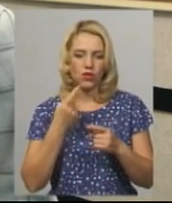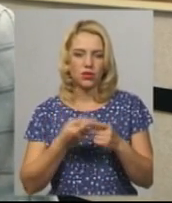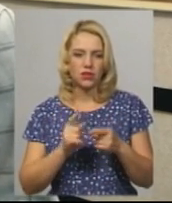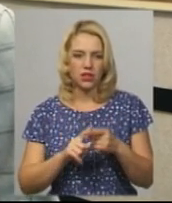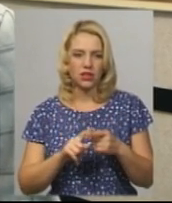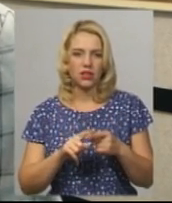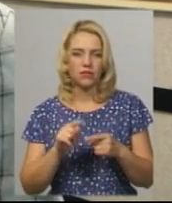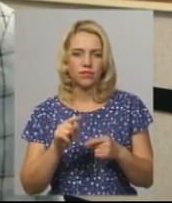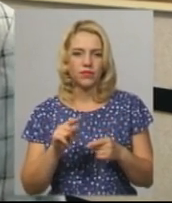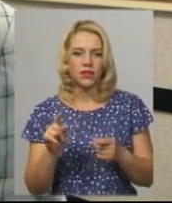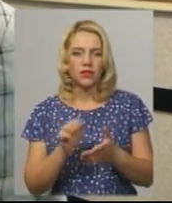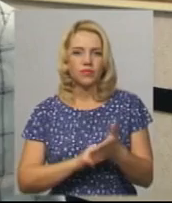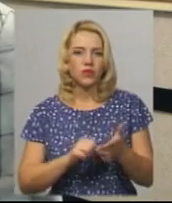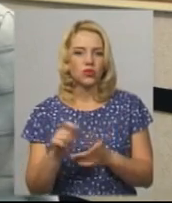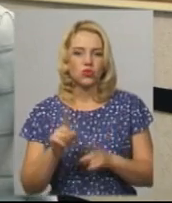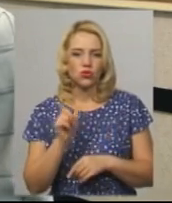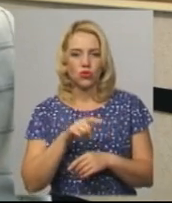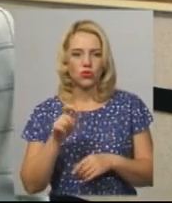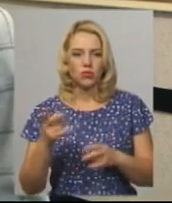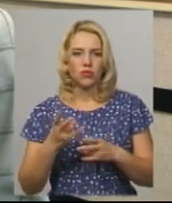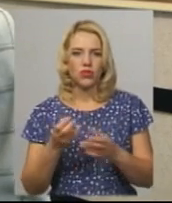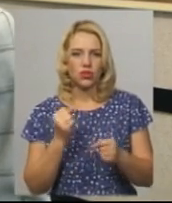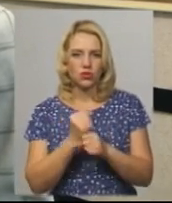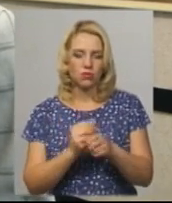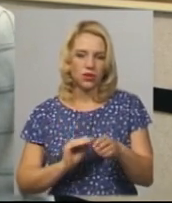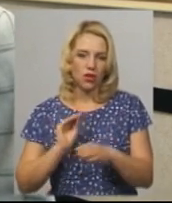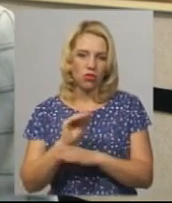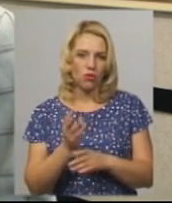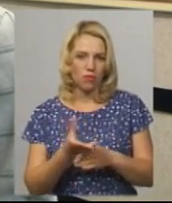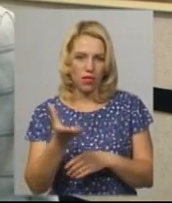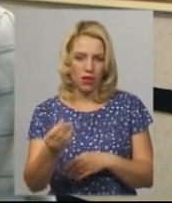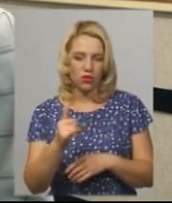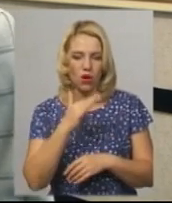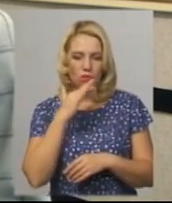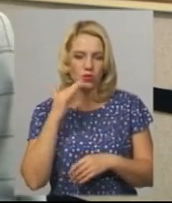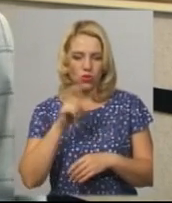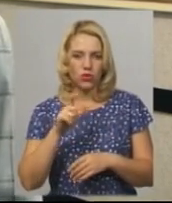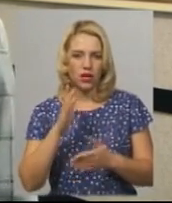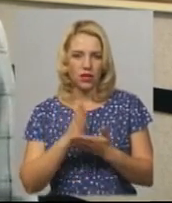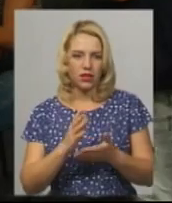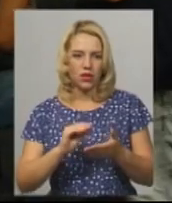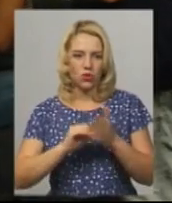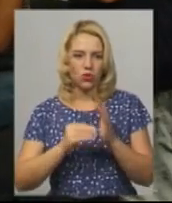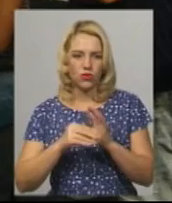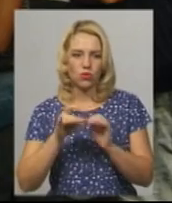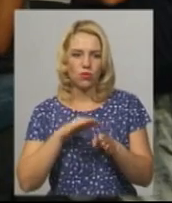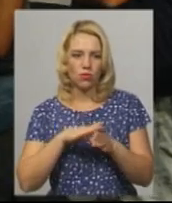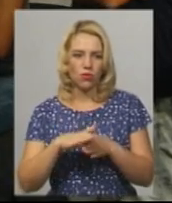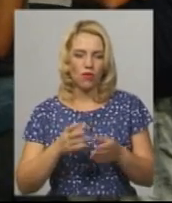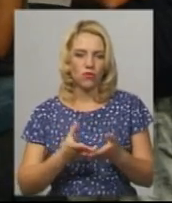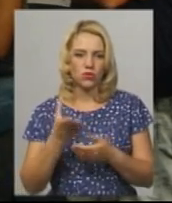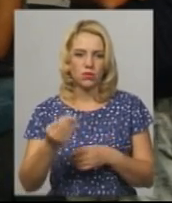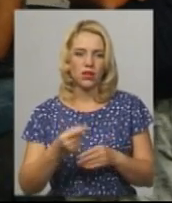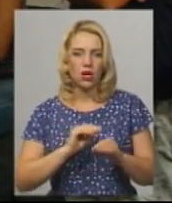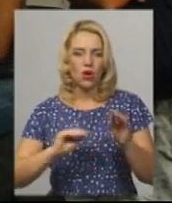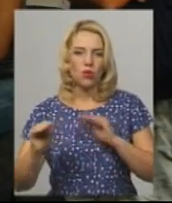люди мають зробити доплату, хоча у більшості людей є довідки про повну сплату. Облаштування будинку є